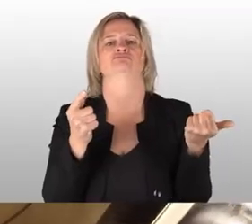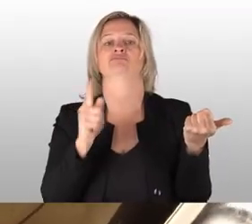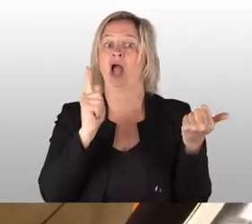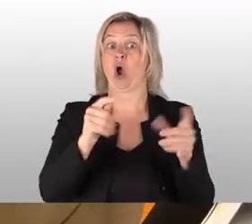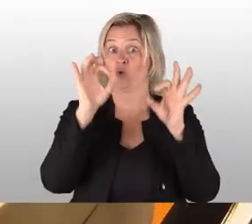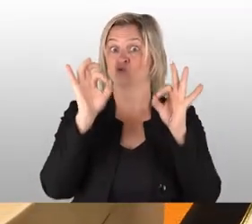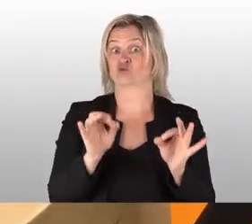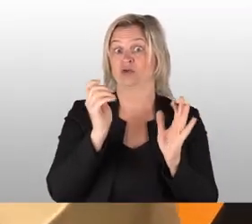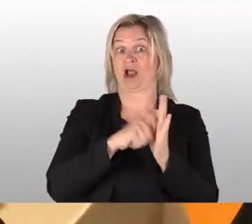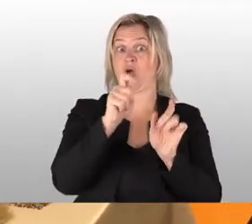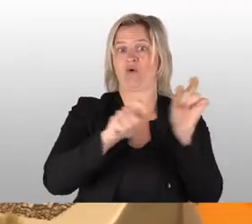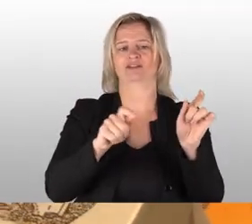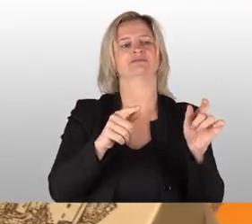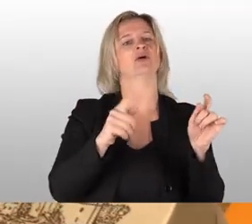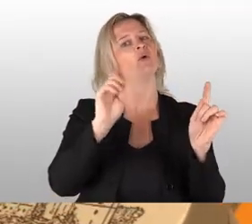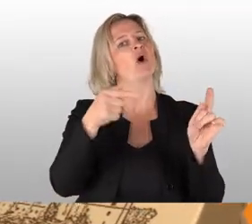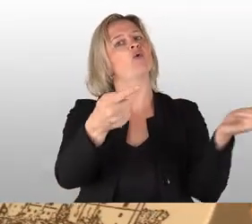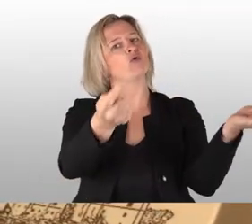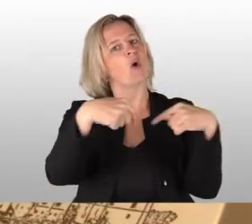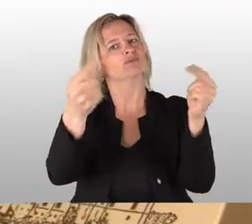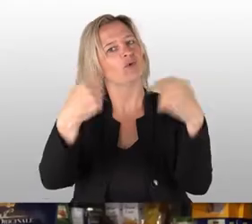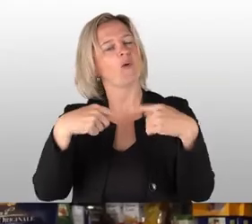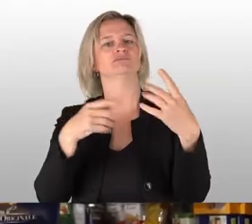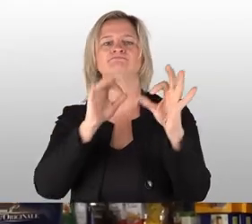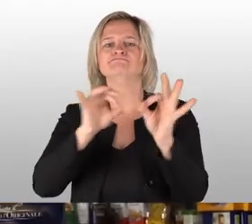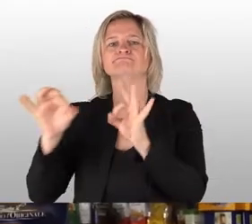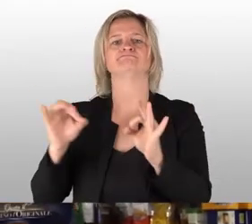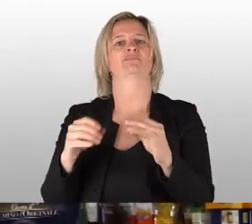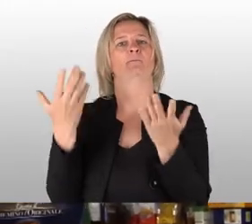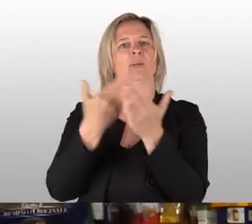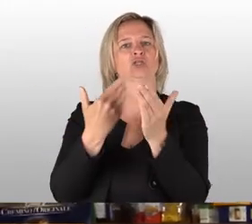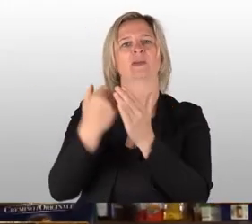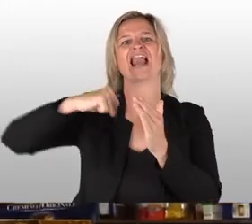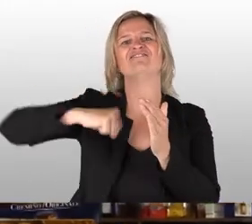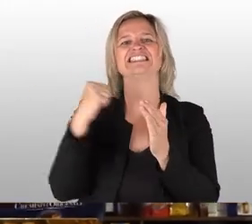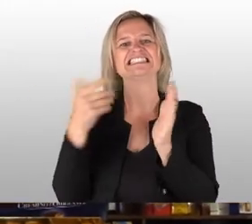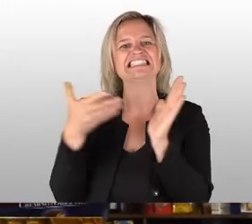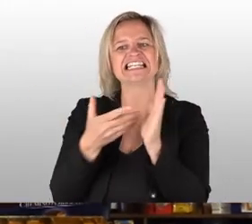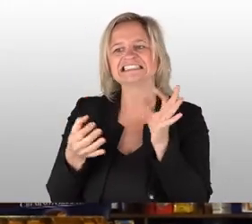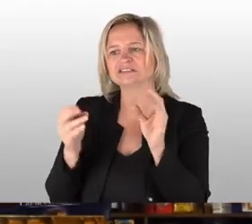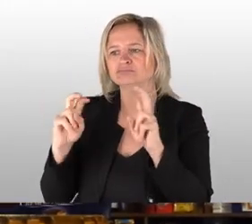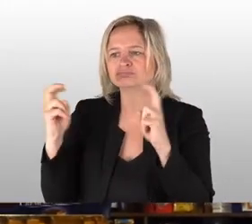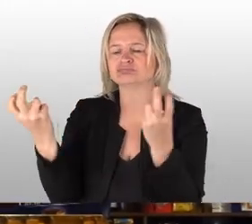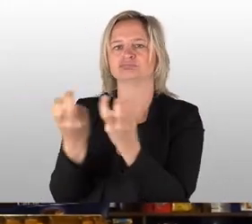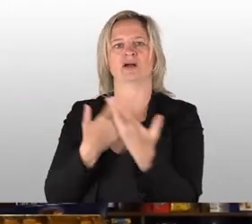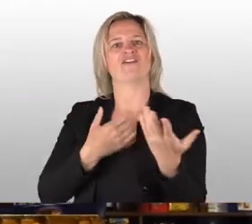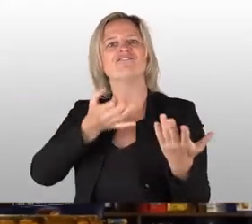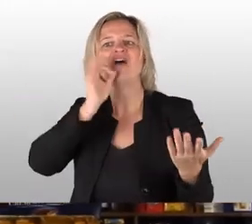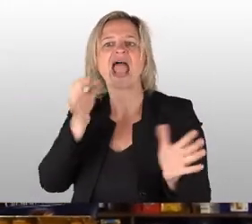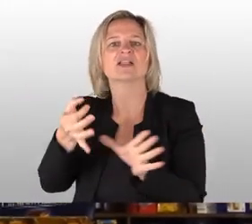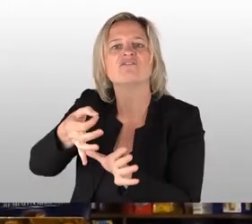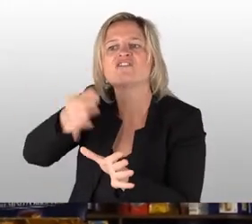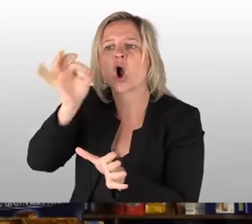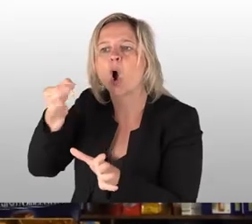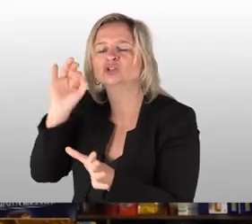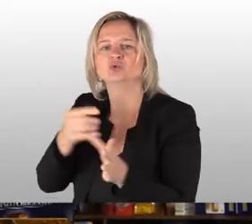Besonders gut angenommen werden Verkostungen. Ich mache Whisky-Tastings zweimal im Jahr, beziehungsweise auch einige andere Sachen